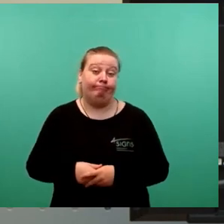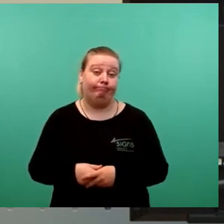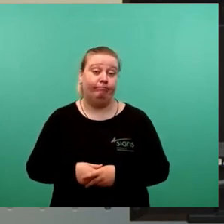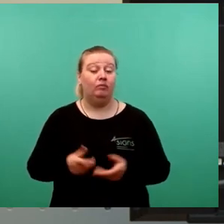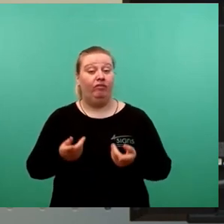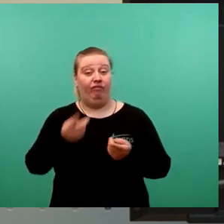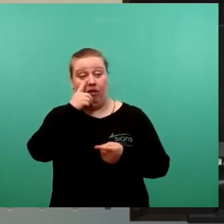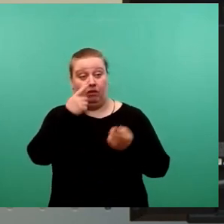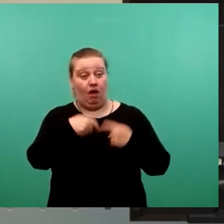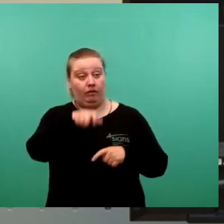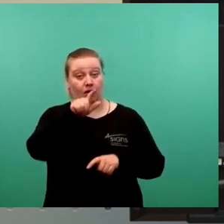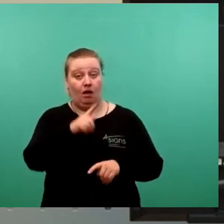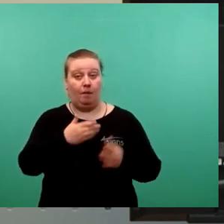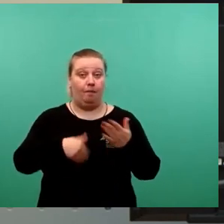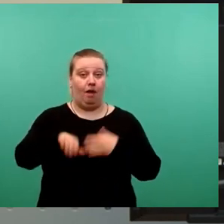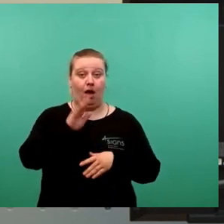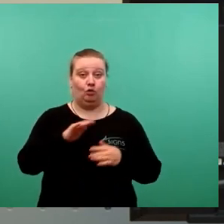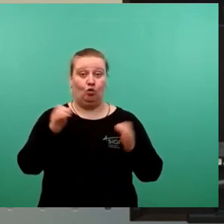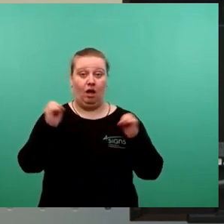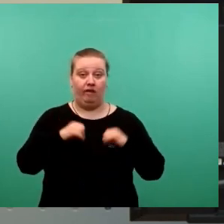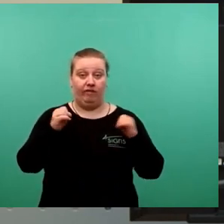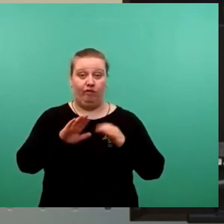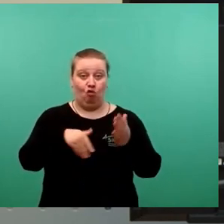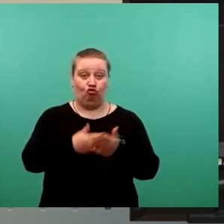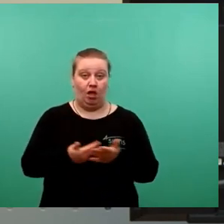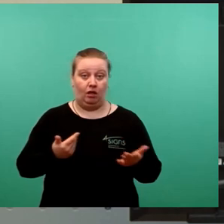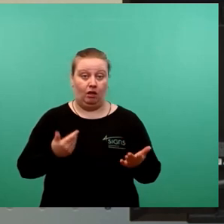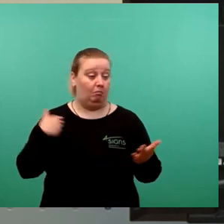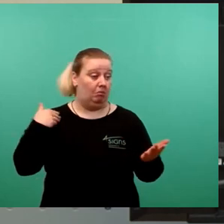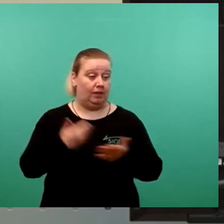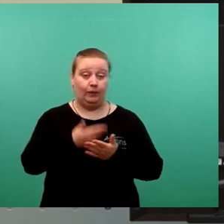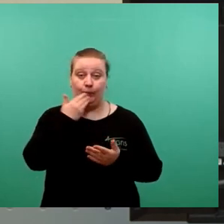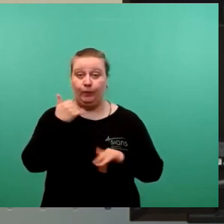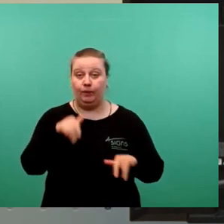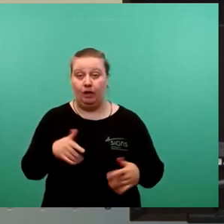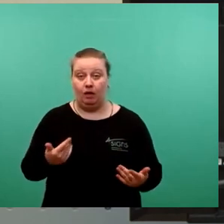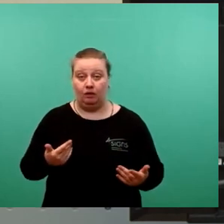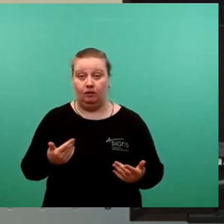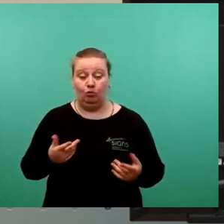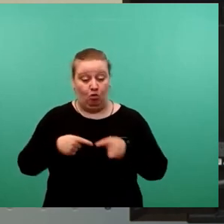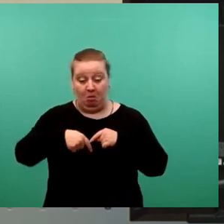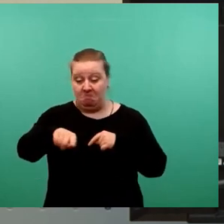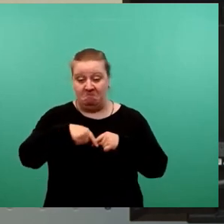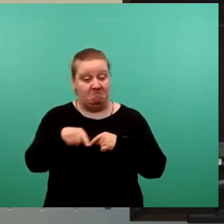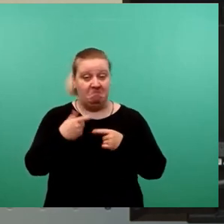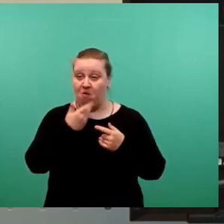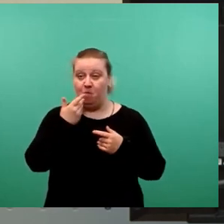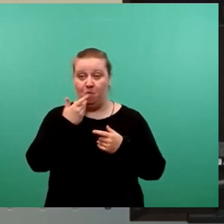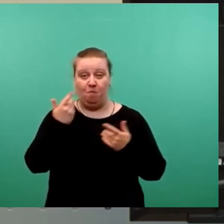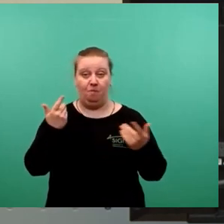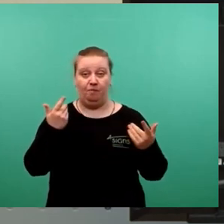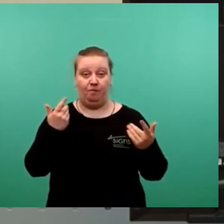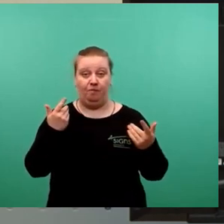mehrheits- und einvernehmensfähiger Vorschlag liegt nicht vor und zeichnet sich auch an keinem Horizont ab.